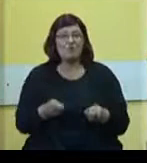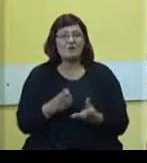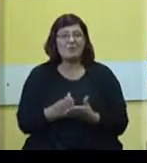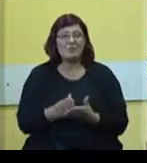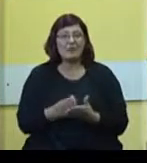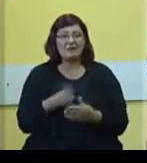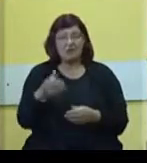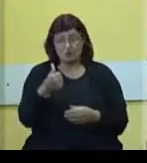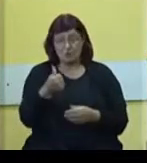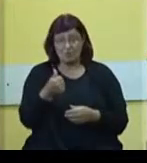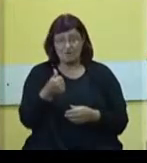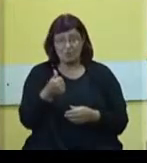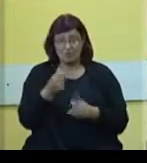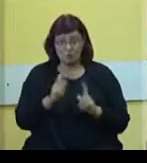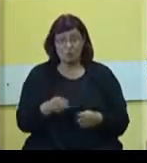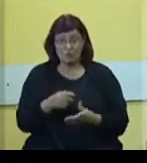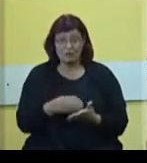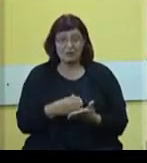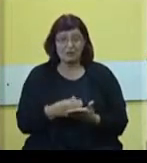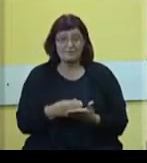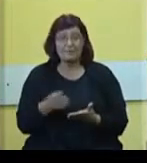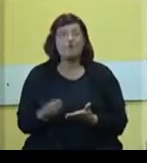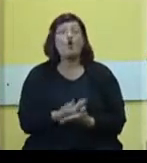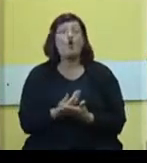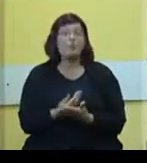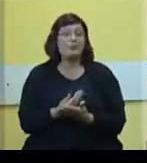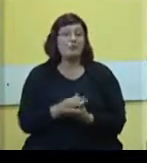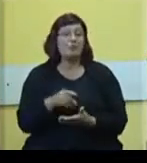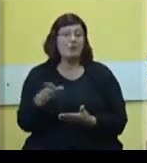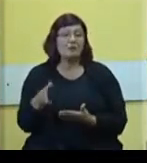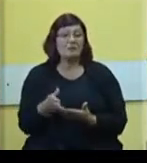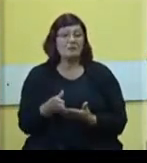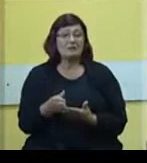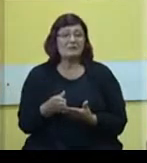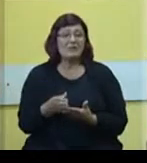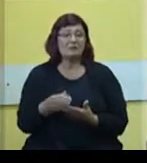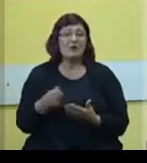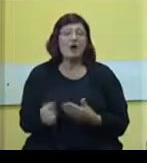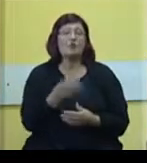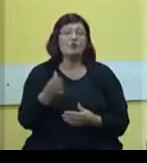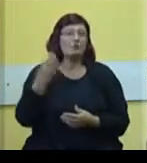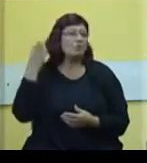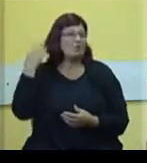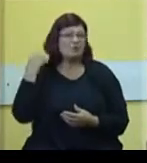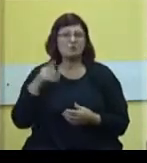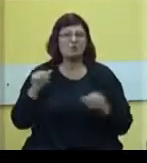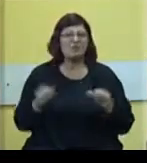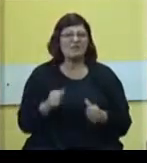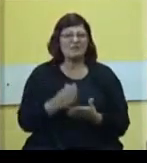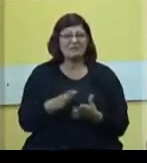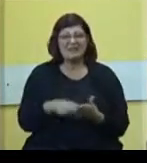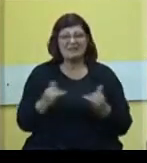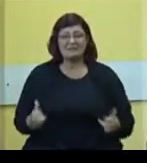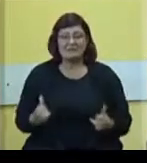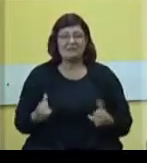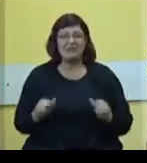to prvo što mora da bude? Zato što opet ćemo da idemo ka tome, prošle vlasti su bile ovakve i onakve, sadašnje